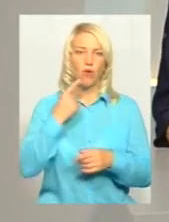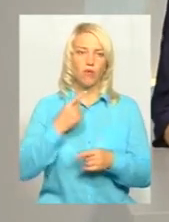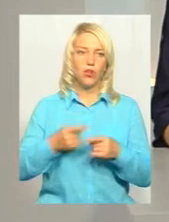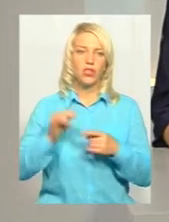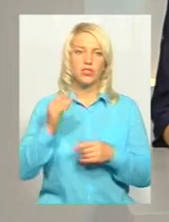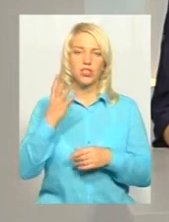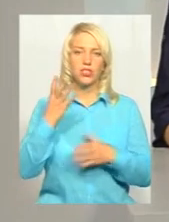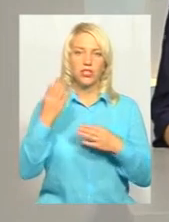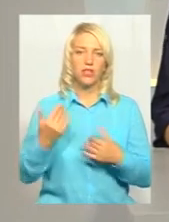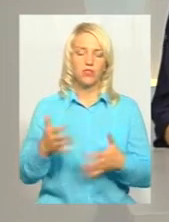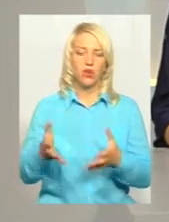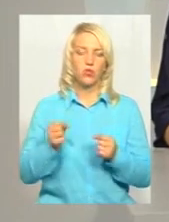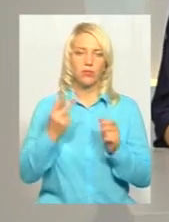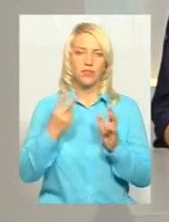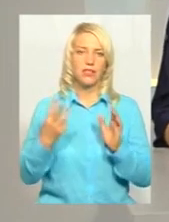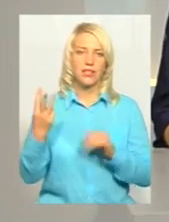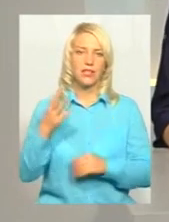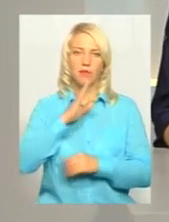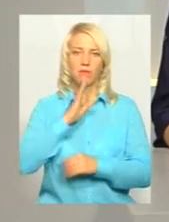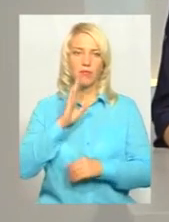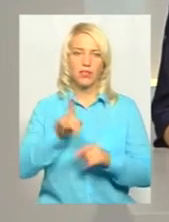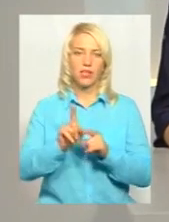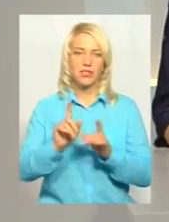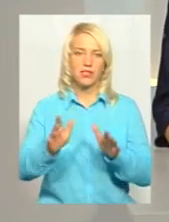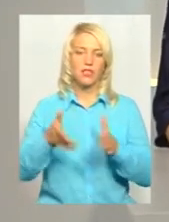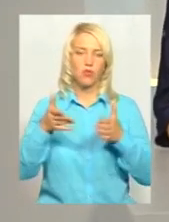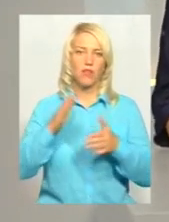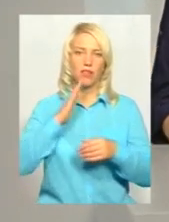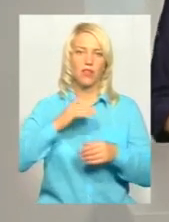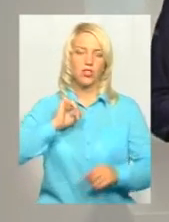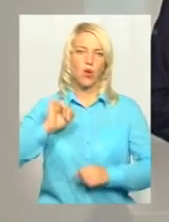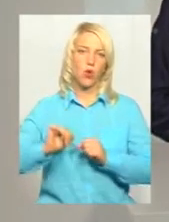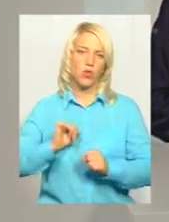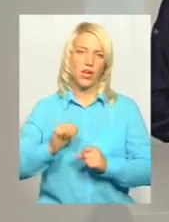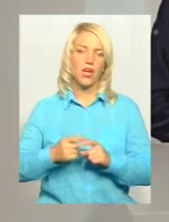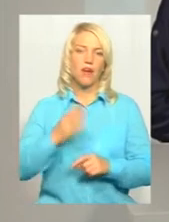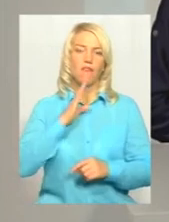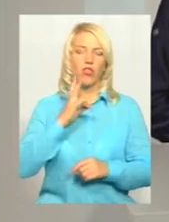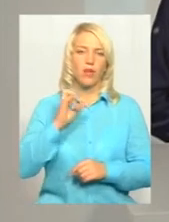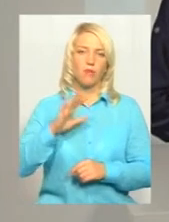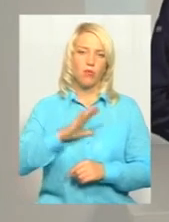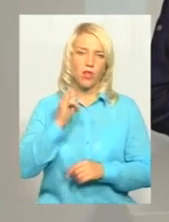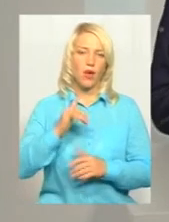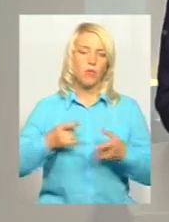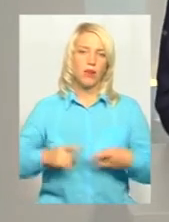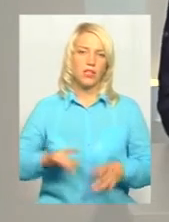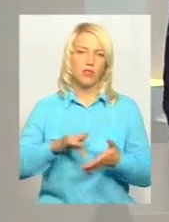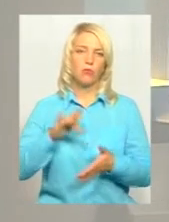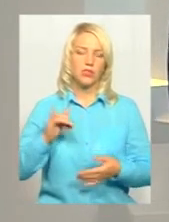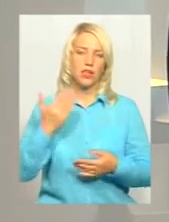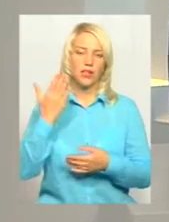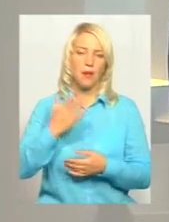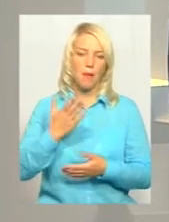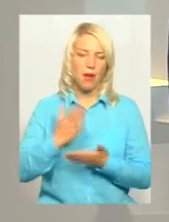4 дні їх отримали 23 мами. Так з'ясувала моя колега Ярослава Антошевська. Нині вона була в перинатальному центрі і мала